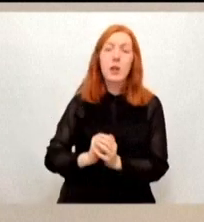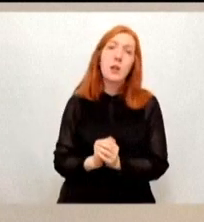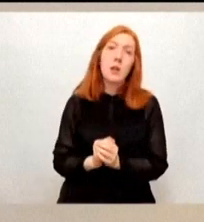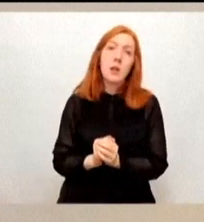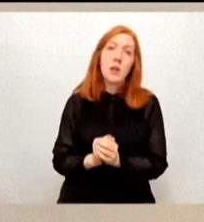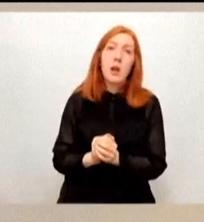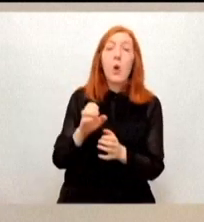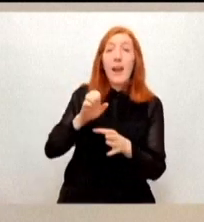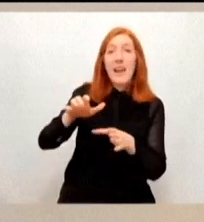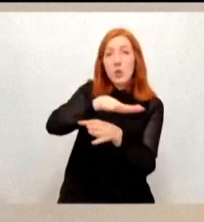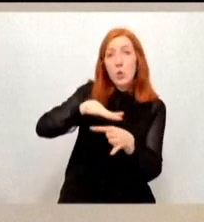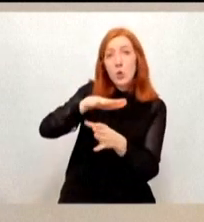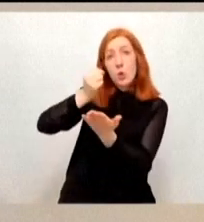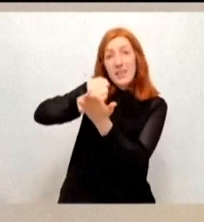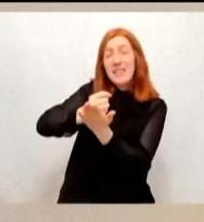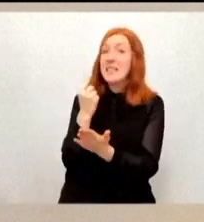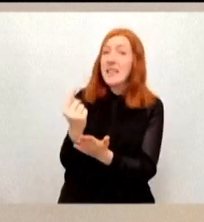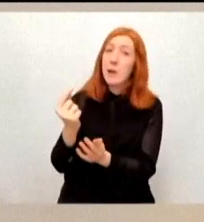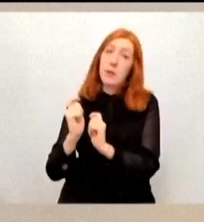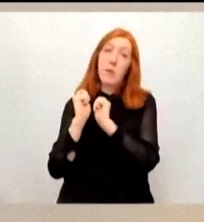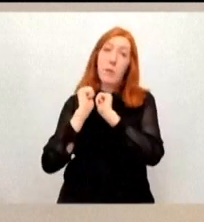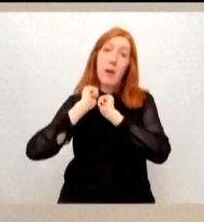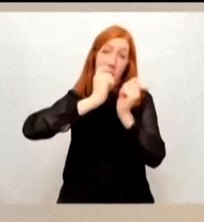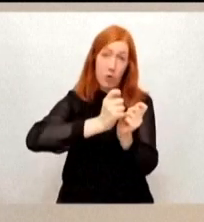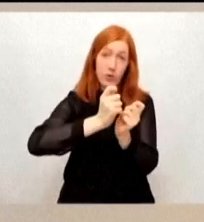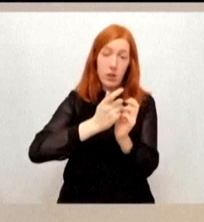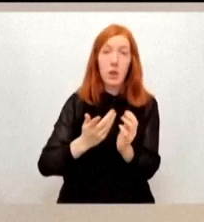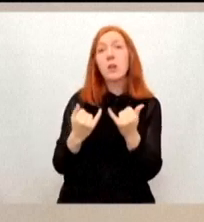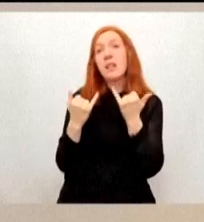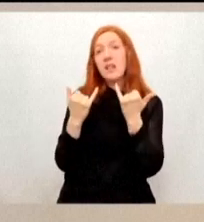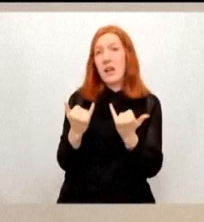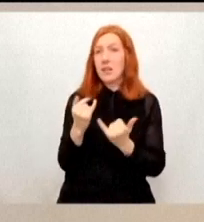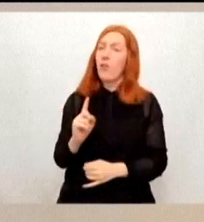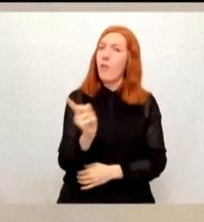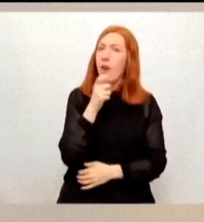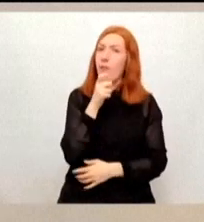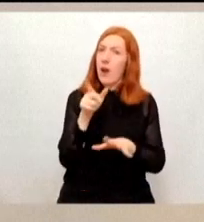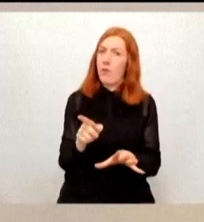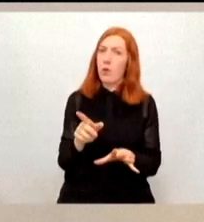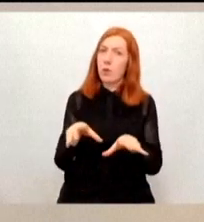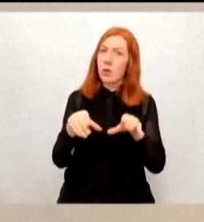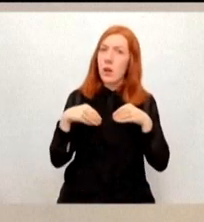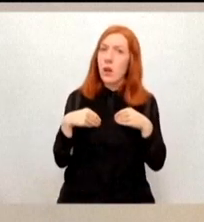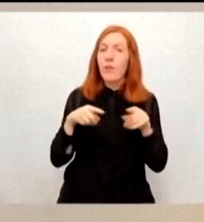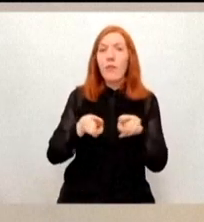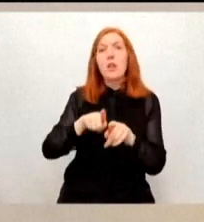beauftragt hat, lassen wir uns als Verantwortliche im Erzbistum ein Spiegel vorhalten